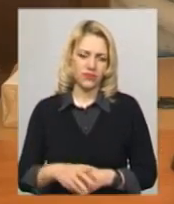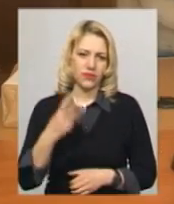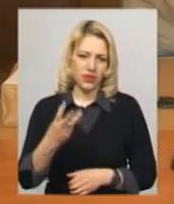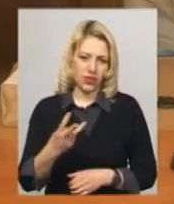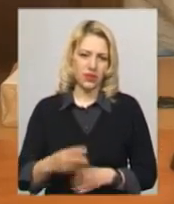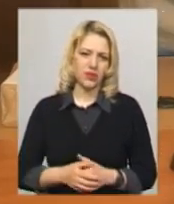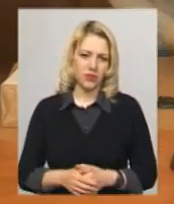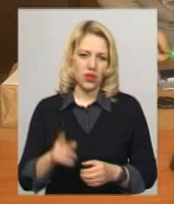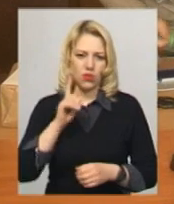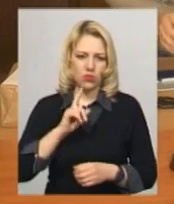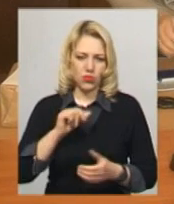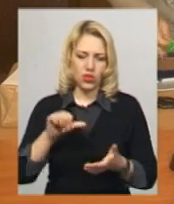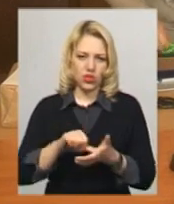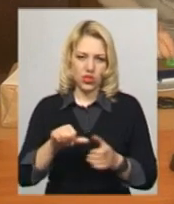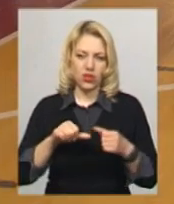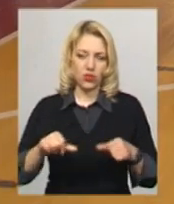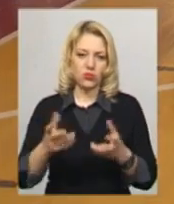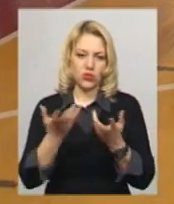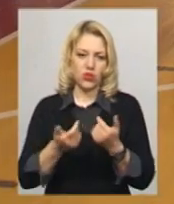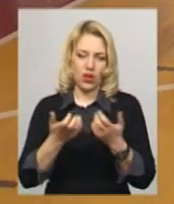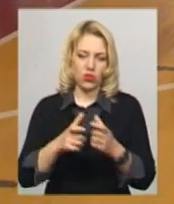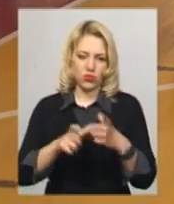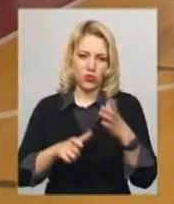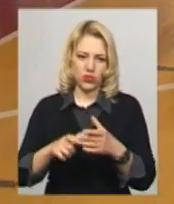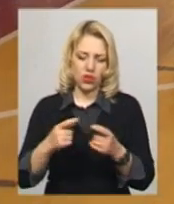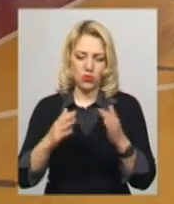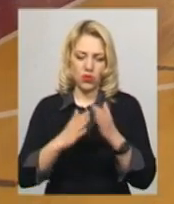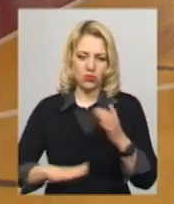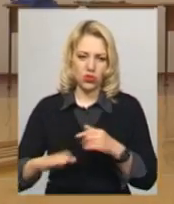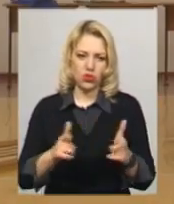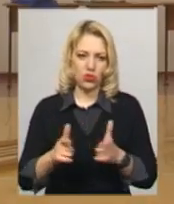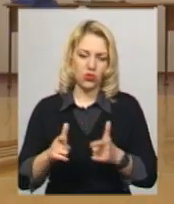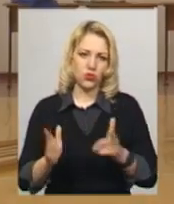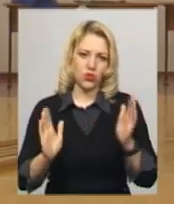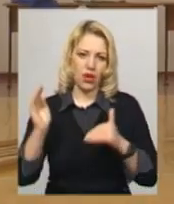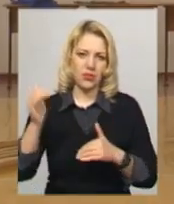Поки члени комісії рахують бюлетені, у приміщенні навпроти готують кабінки для голосування.